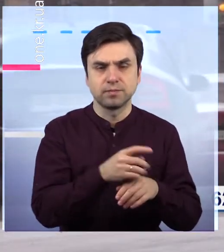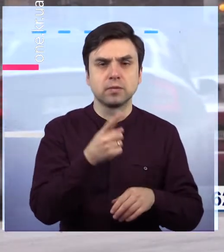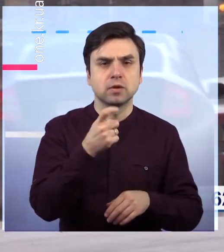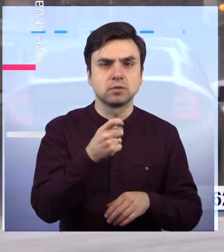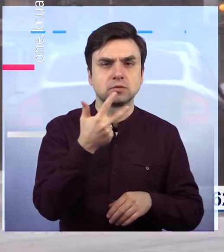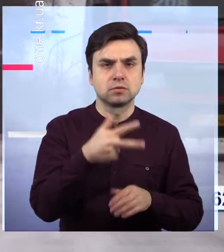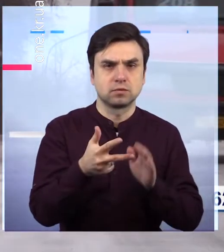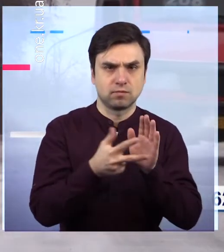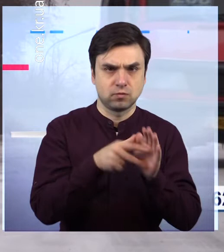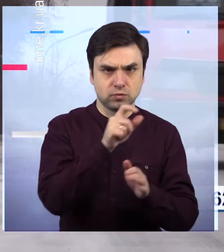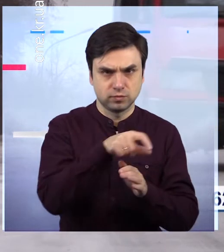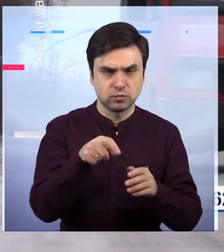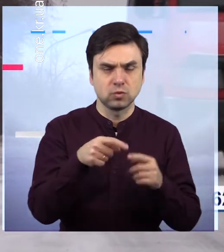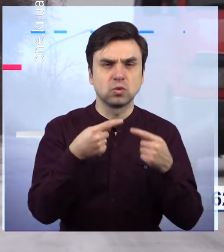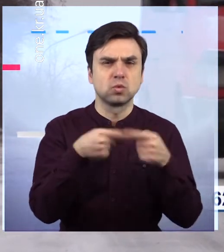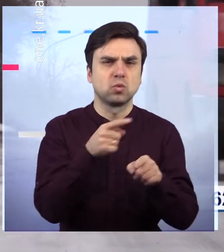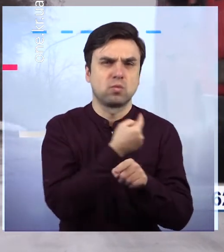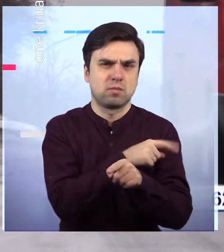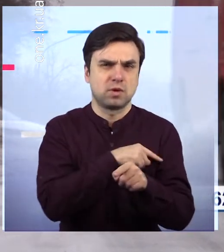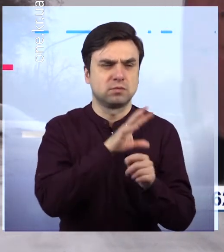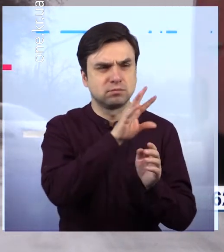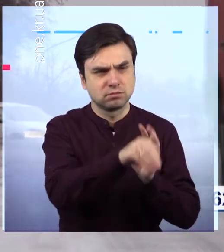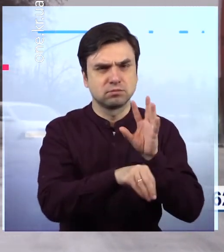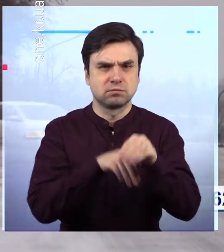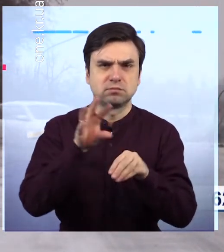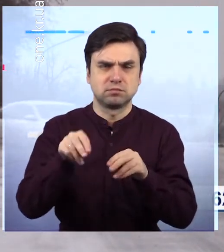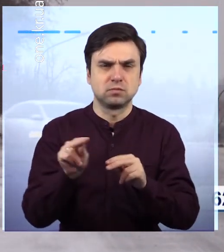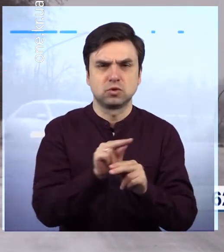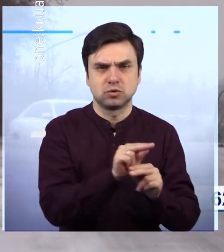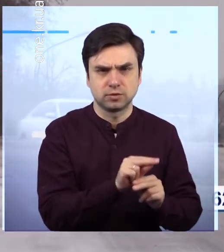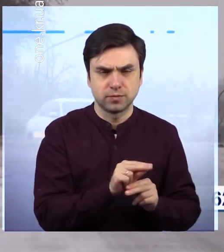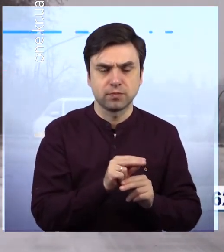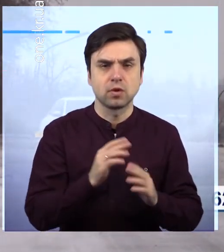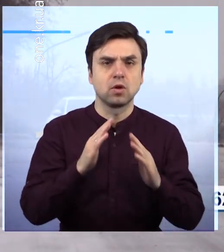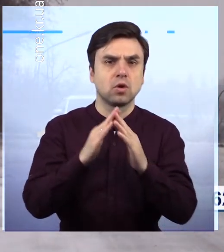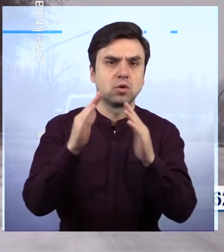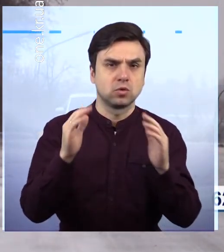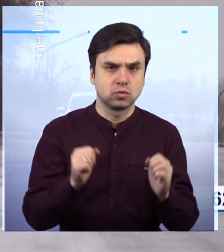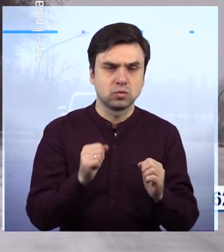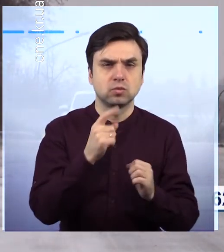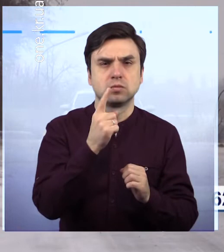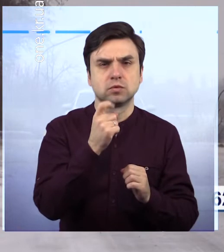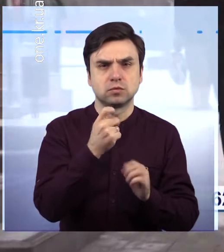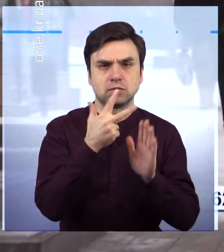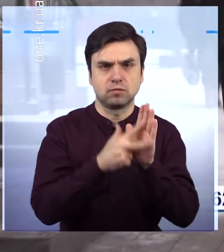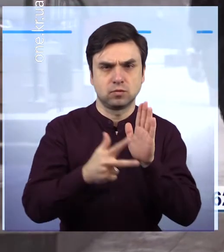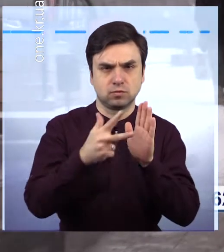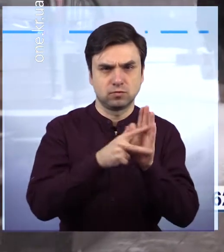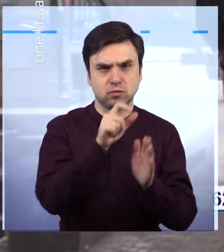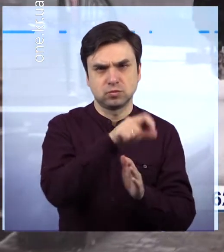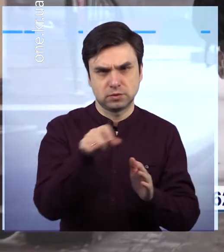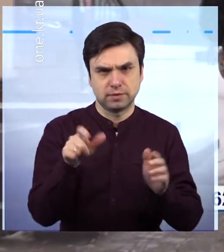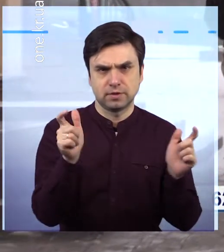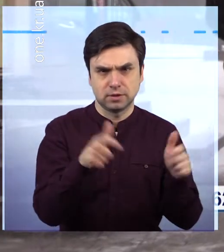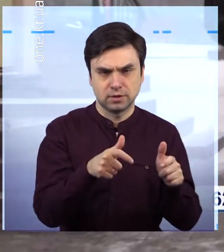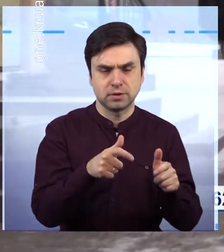хворих отримають терапію в інших опорних медзакладах міста. На самоізоляції перебувають 188 людей і під